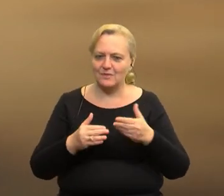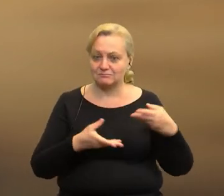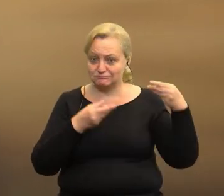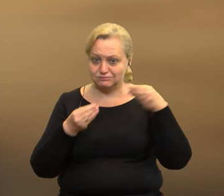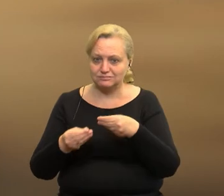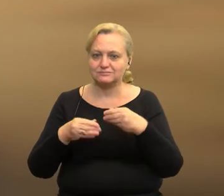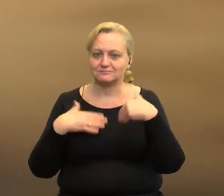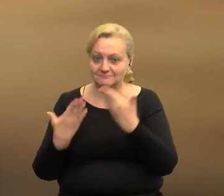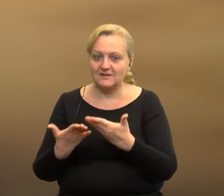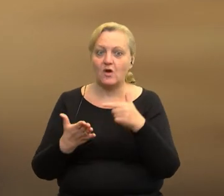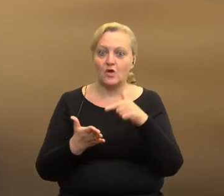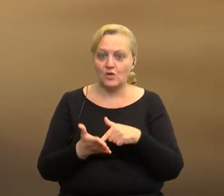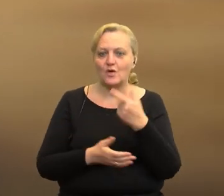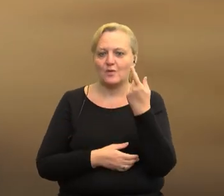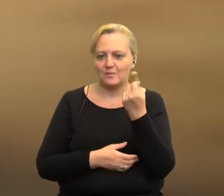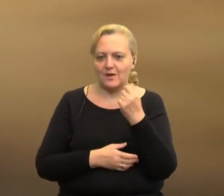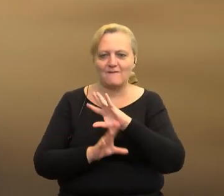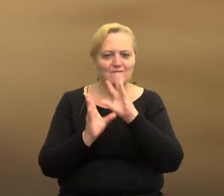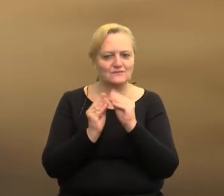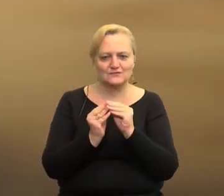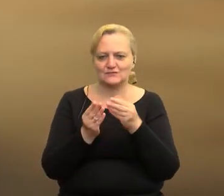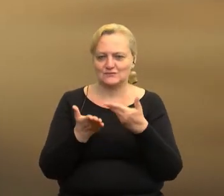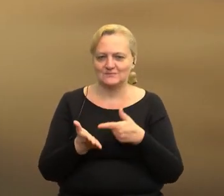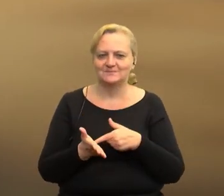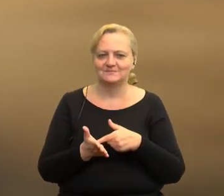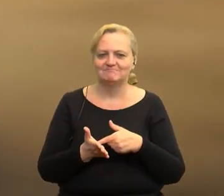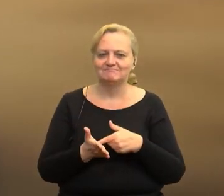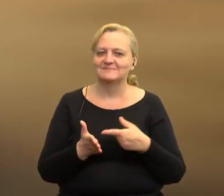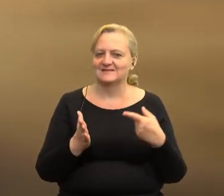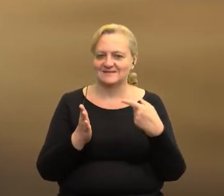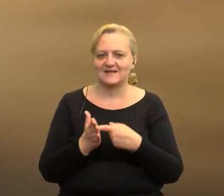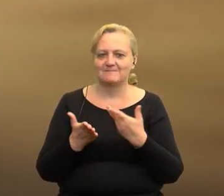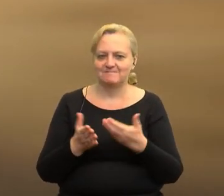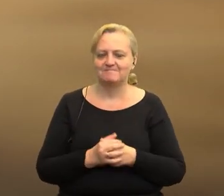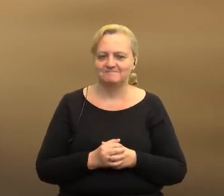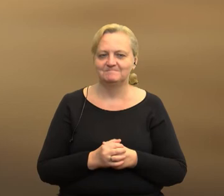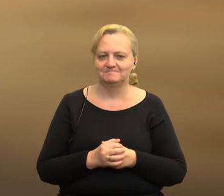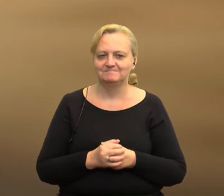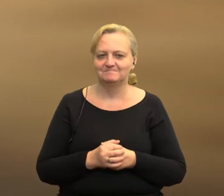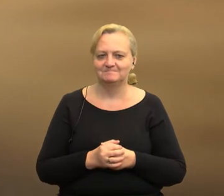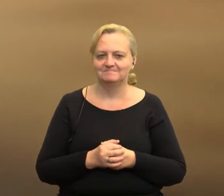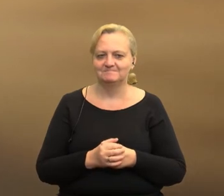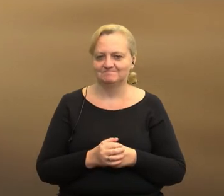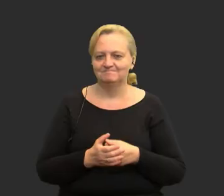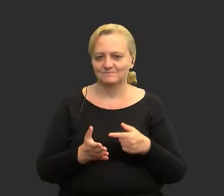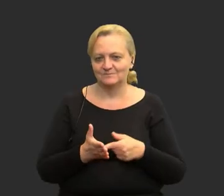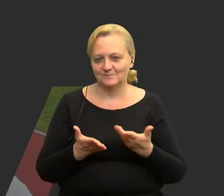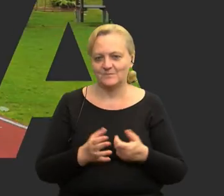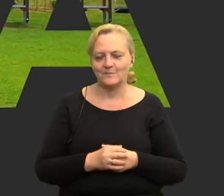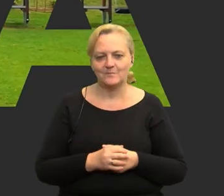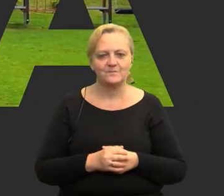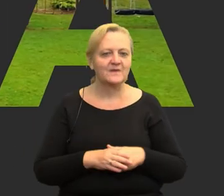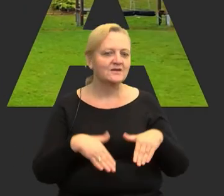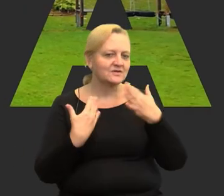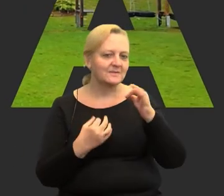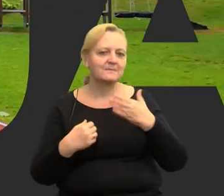I z tych środków wszystko będzie właśnie przeznaczone na ten cel. Dzień dobry,